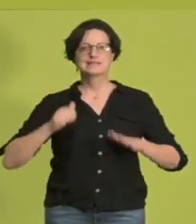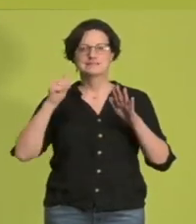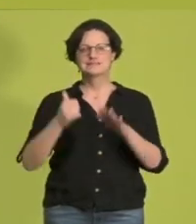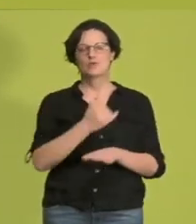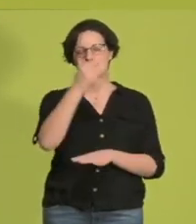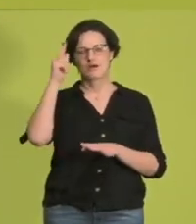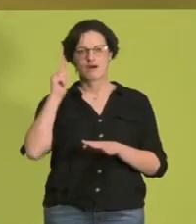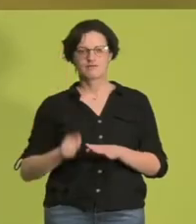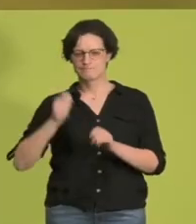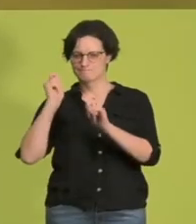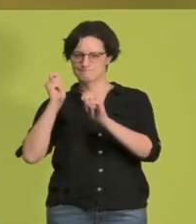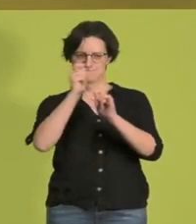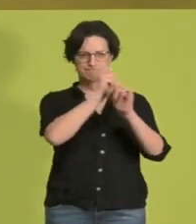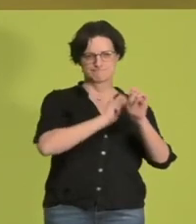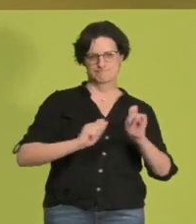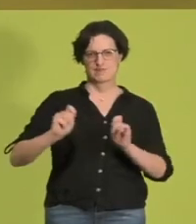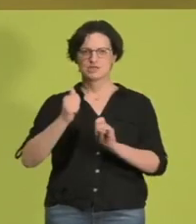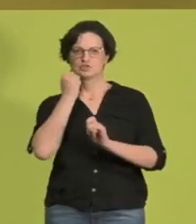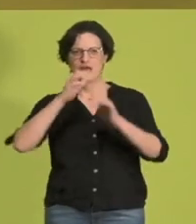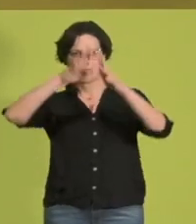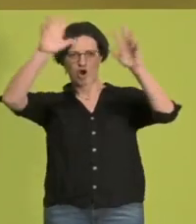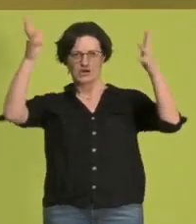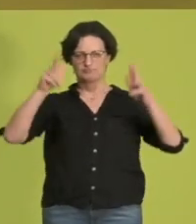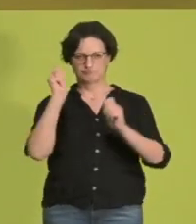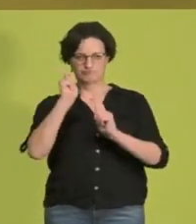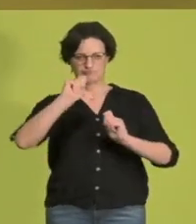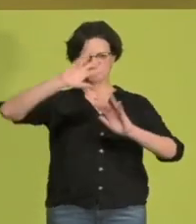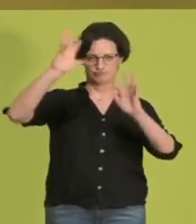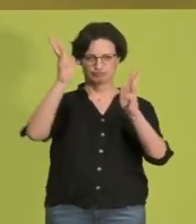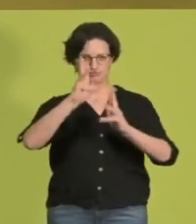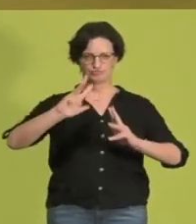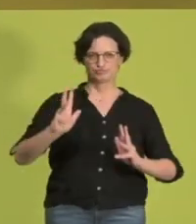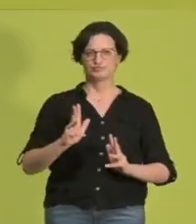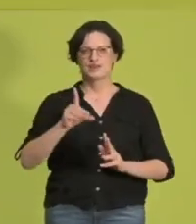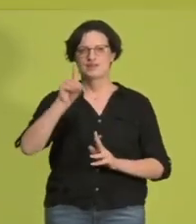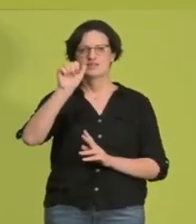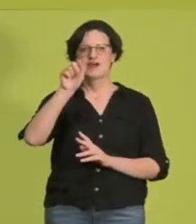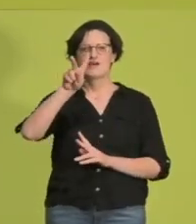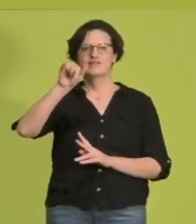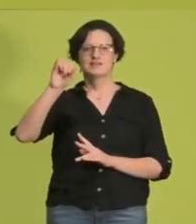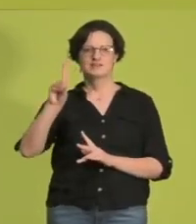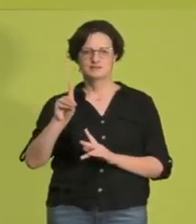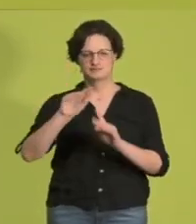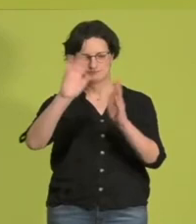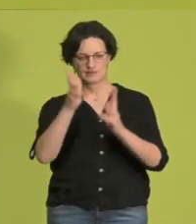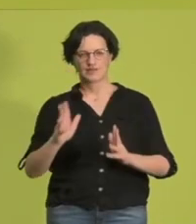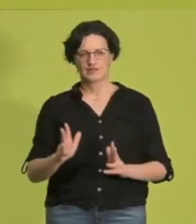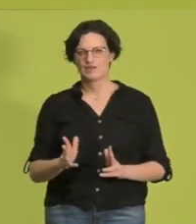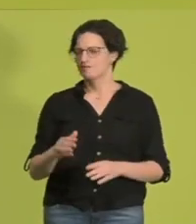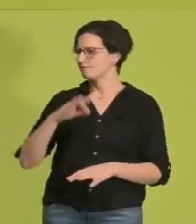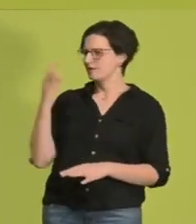wo die Frage gestellt bekommen, wie ist Ihnen das gelungen, wie haben Sie das geschafft? Und er hat gesagt, ich habe ihn nicht erschaffen. Er war schon da.